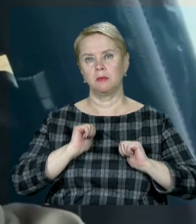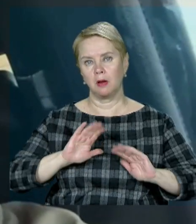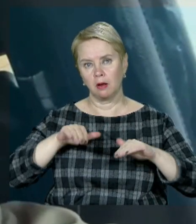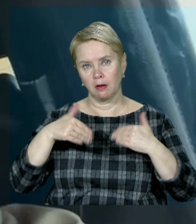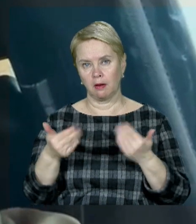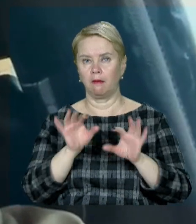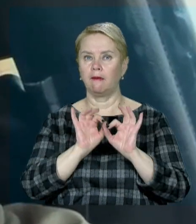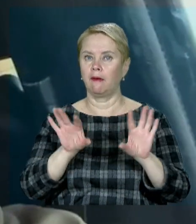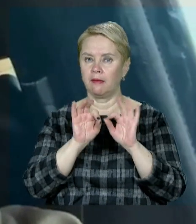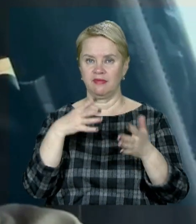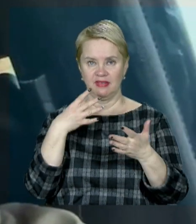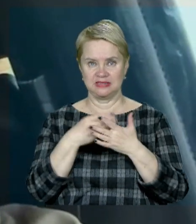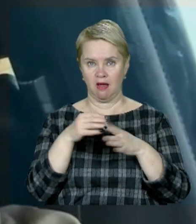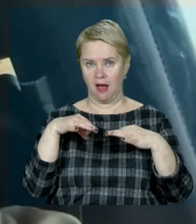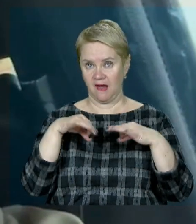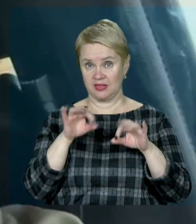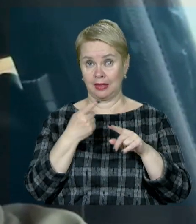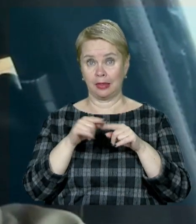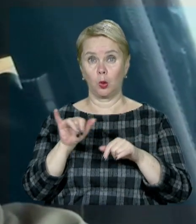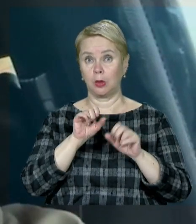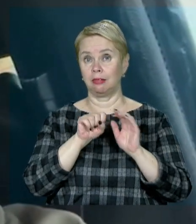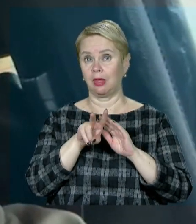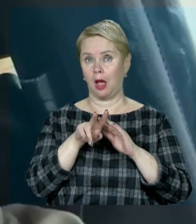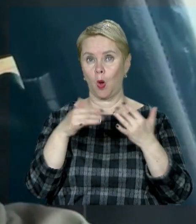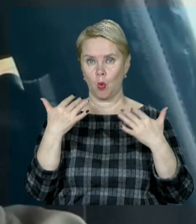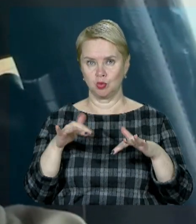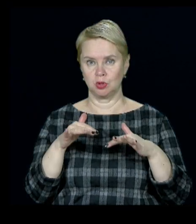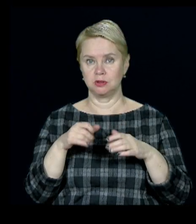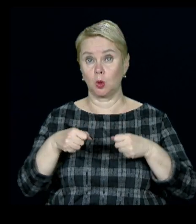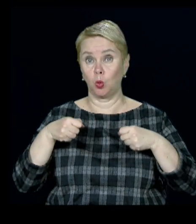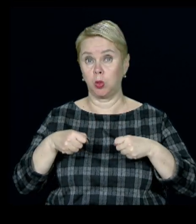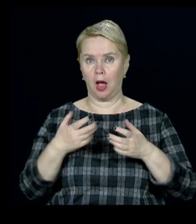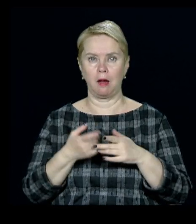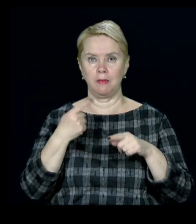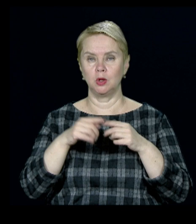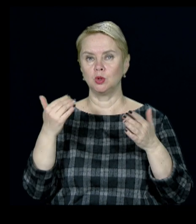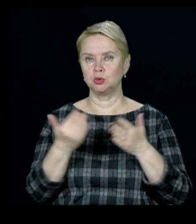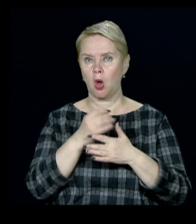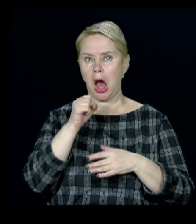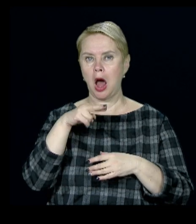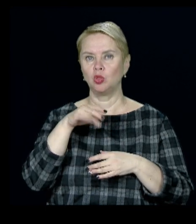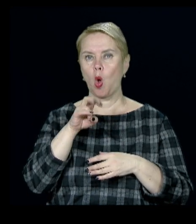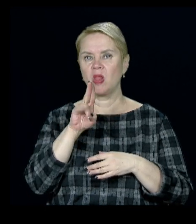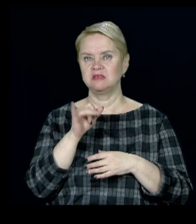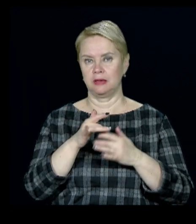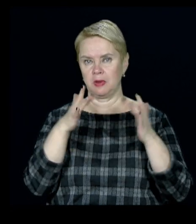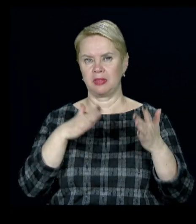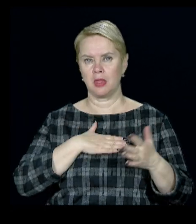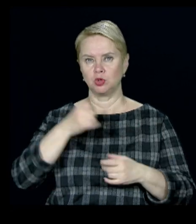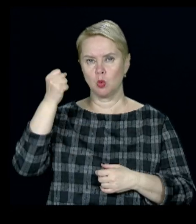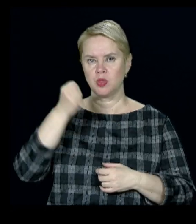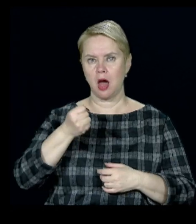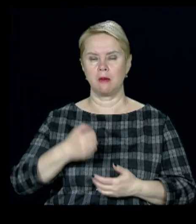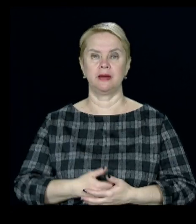херсонців просто зі своєї автівки, на якій кудись тікає уже з кулунками. І знову Антонівський міст під нашими ударами.